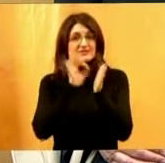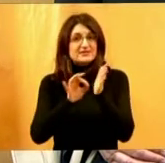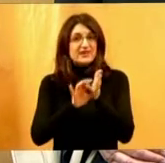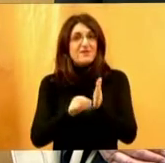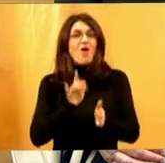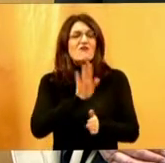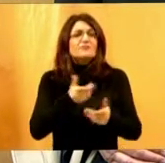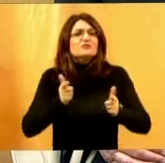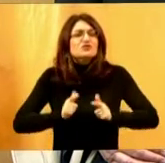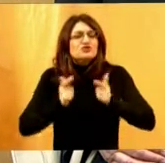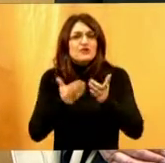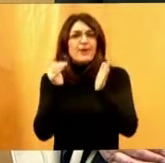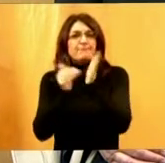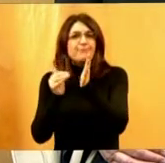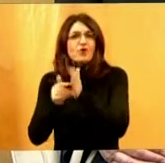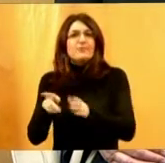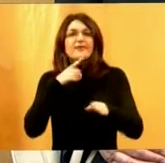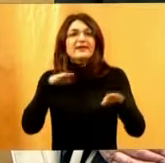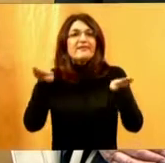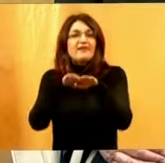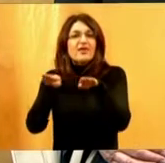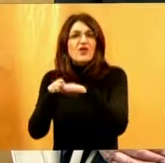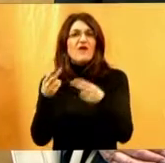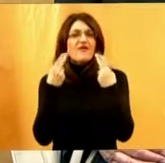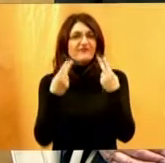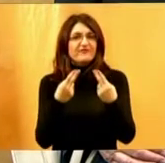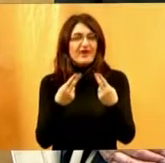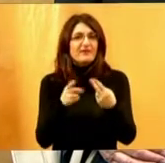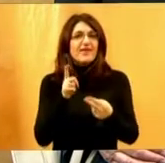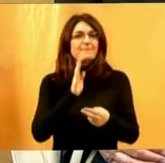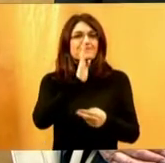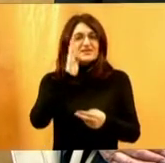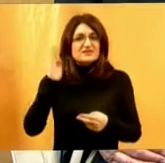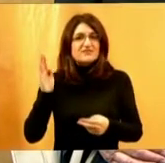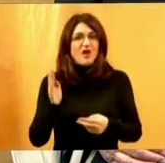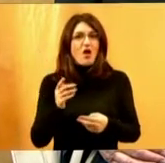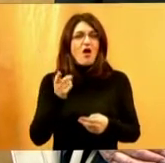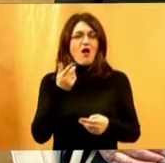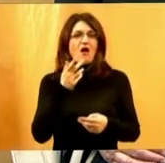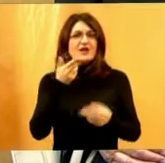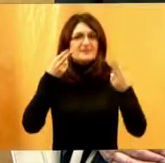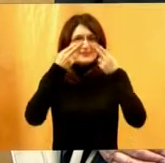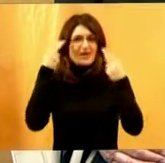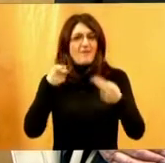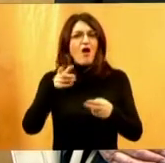tih životnih potreba je jednako vrijedna i svaka od slijepih osoba koja se odluči